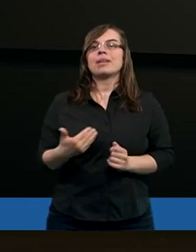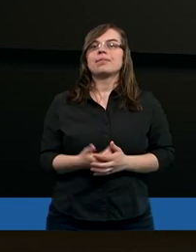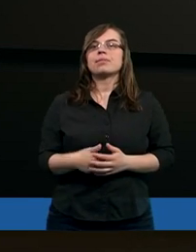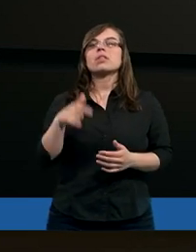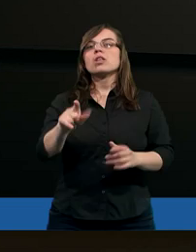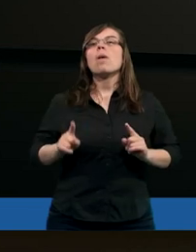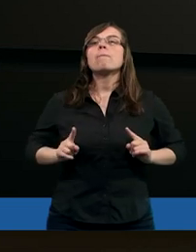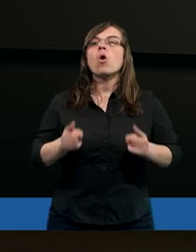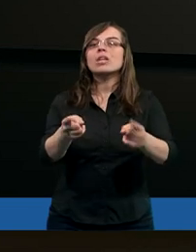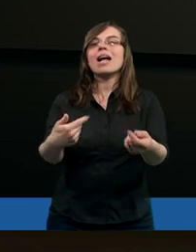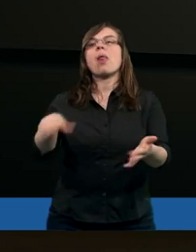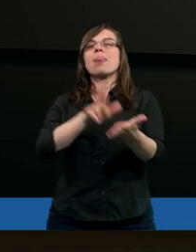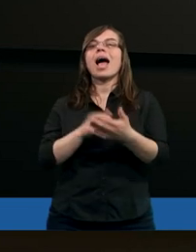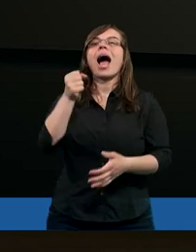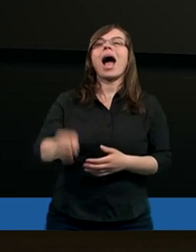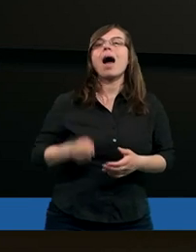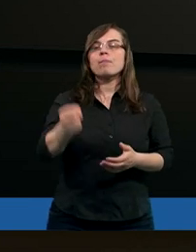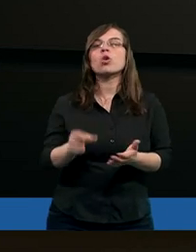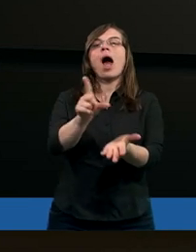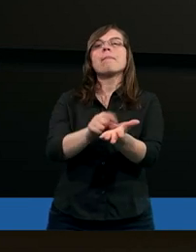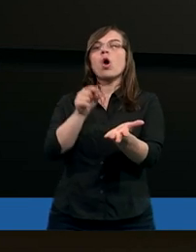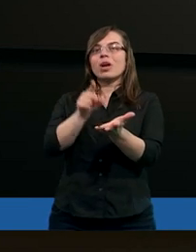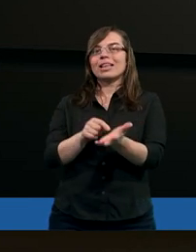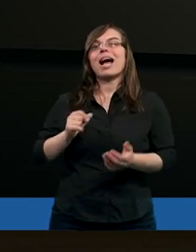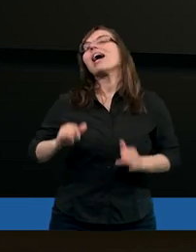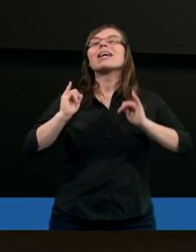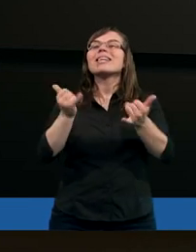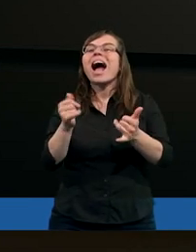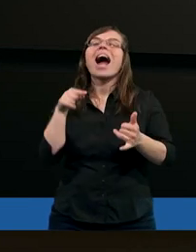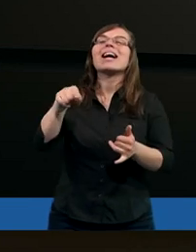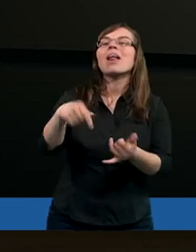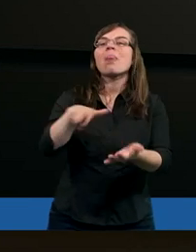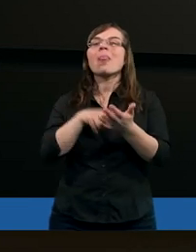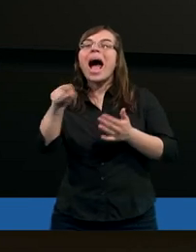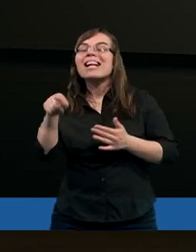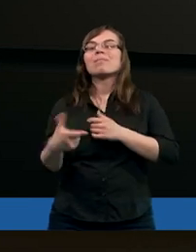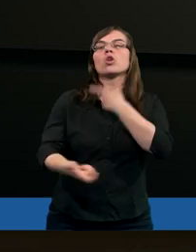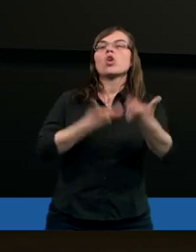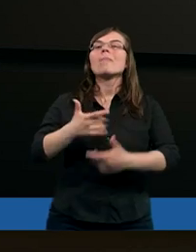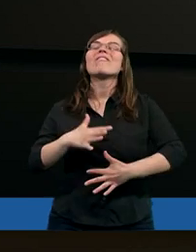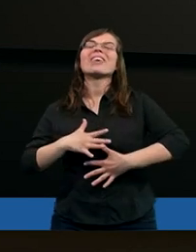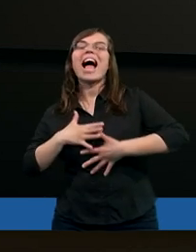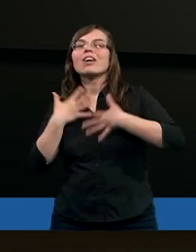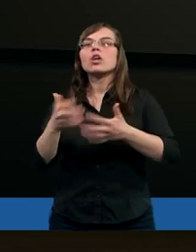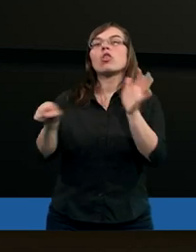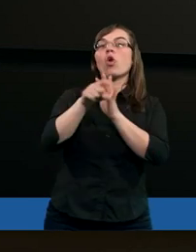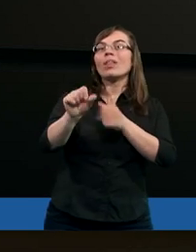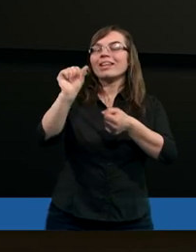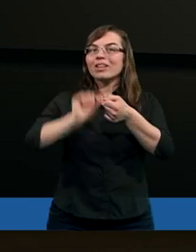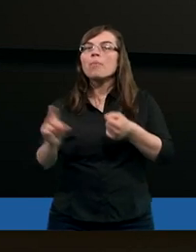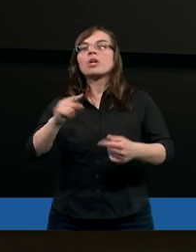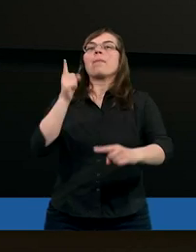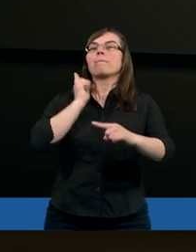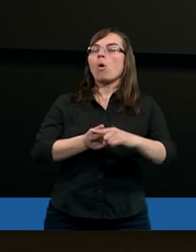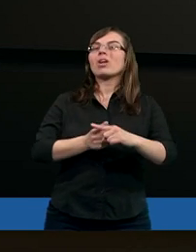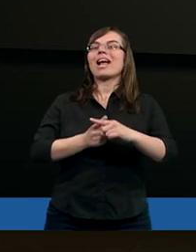podziałały na apostoła Piotra. Jakie to na nim zrobiło wrażenie? Do tego stopnia,